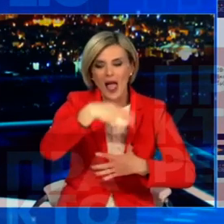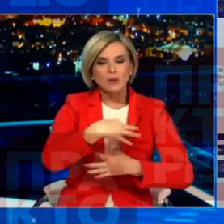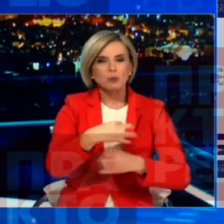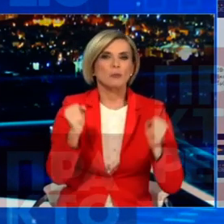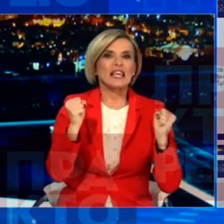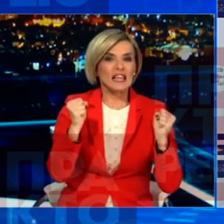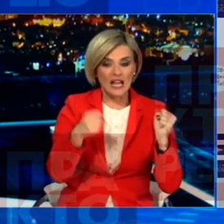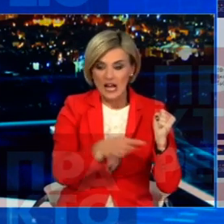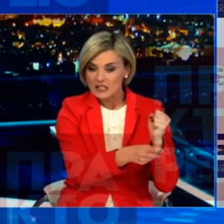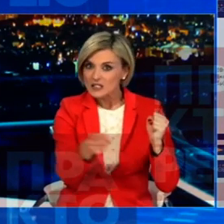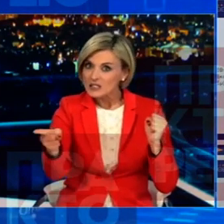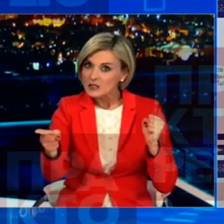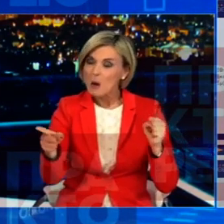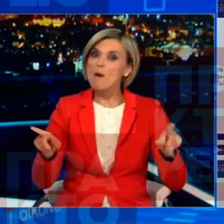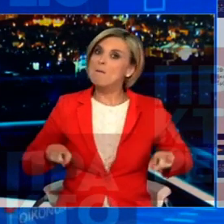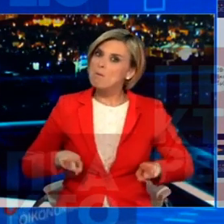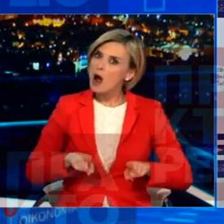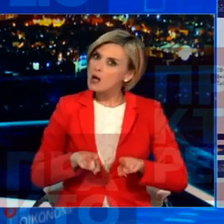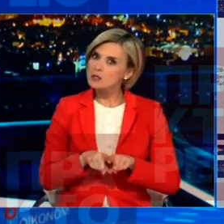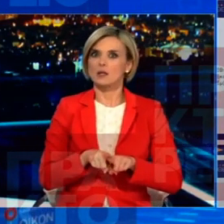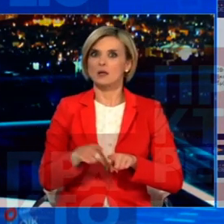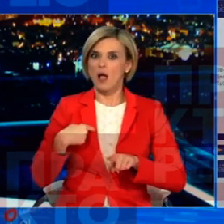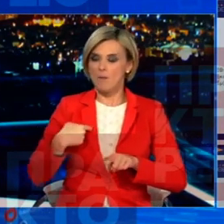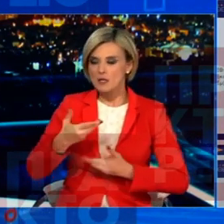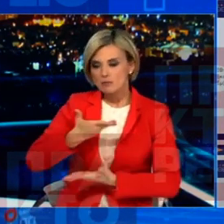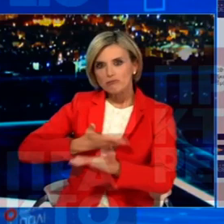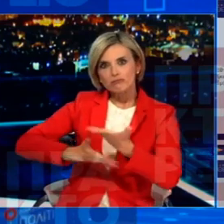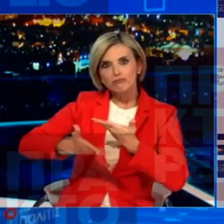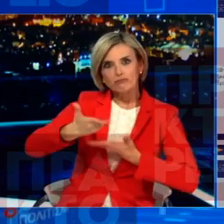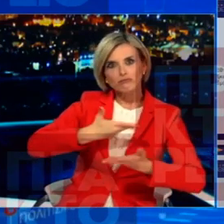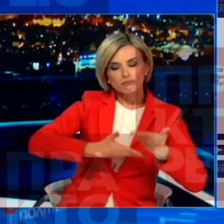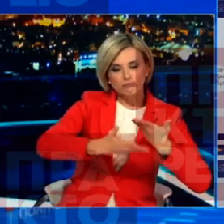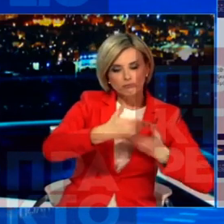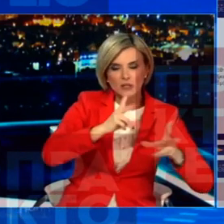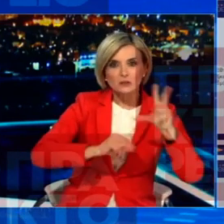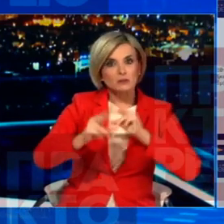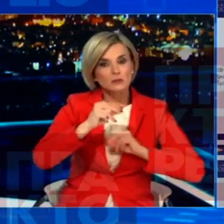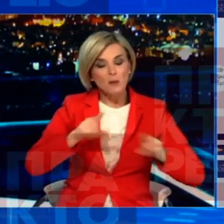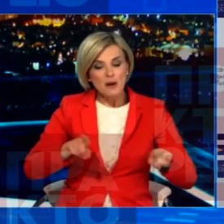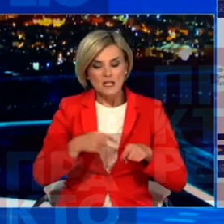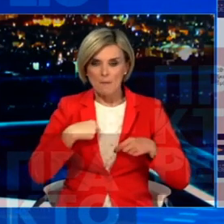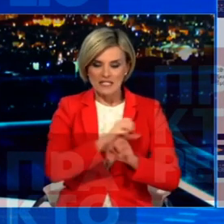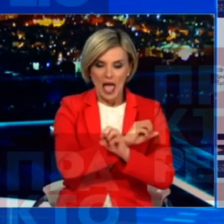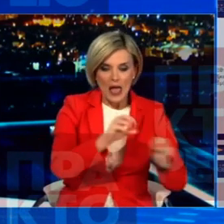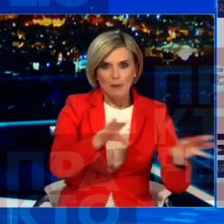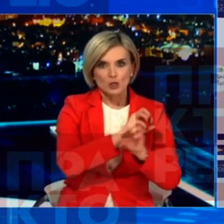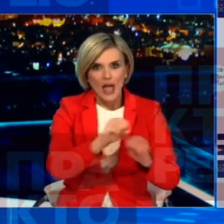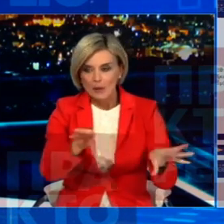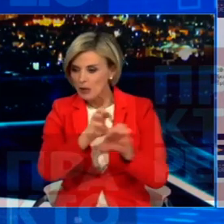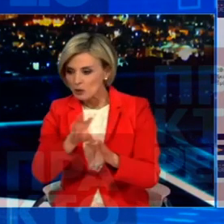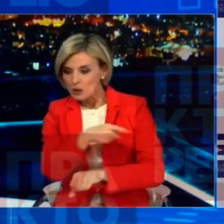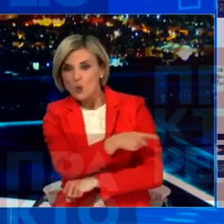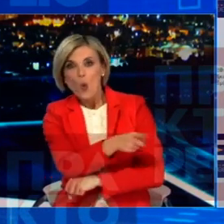συναποφασίσαμε Τα βήματα Και έχουν πλήρη ενημέρωση Για την εξαρτή αυτή εμβολιασμού Που είναι εθνική πατριωτική